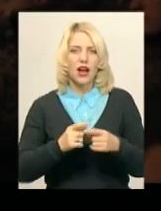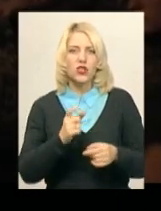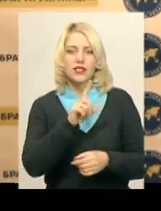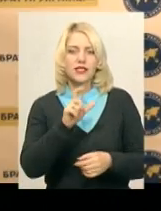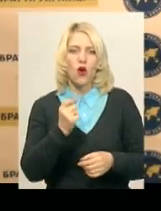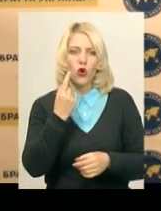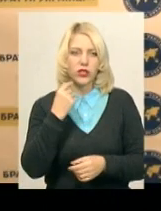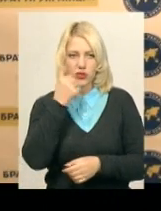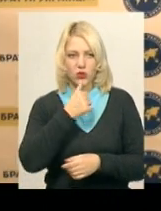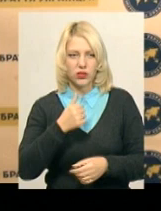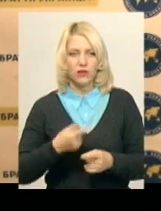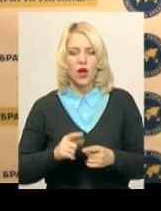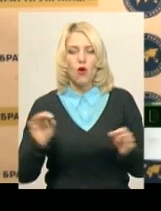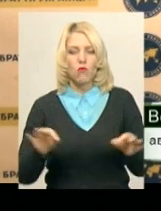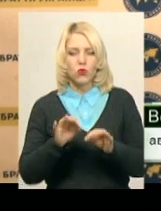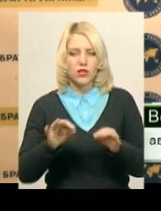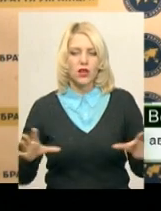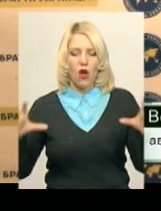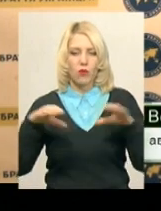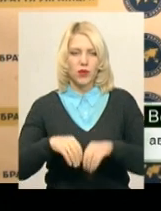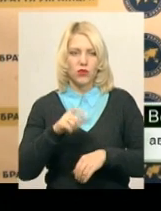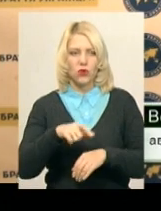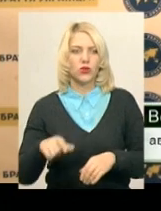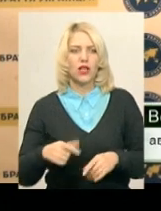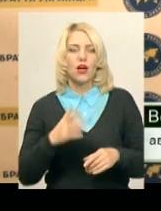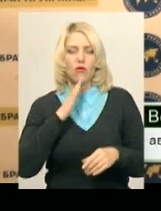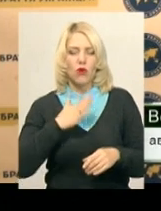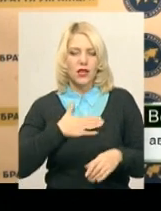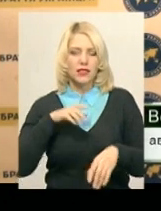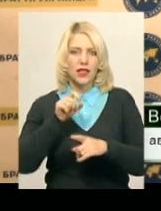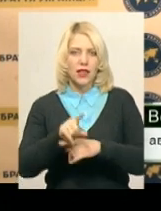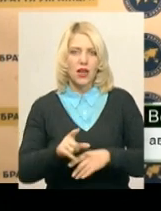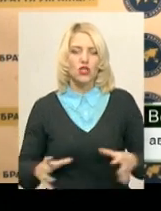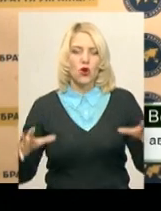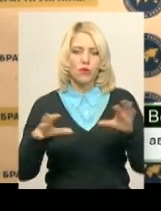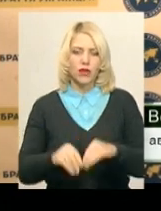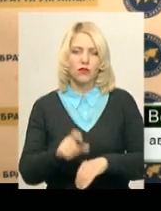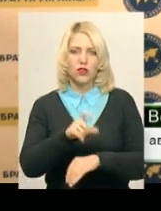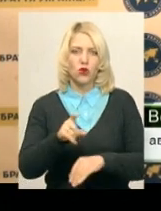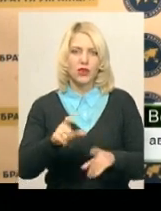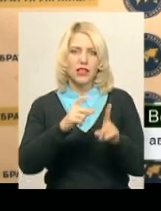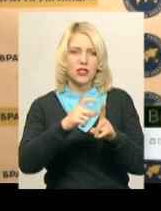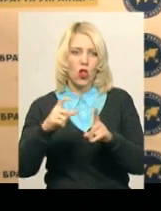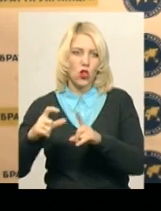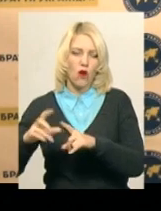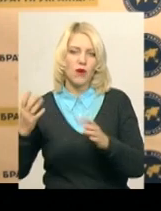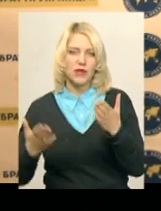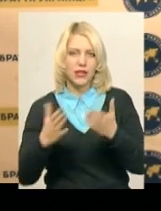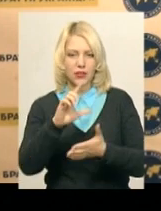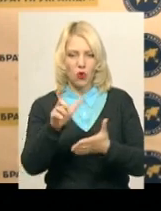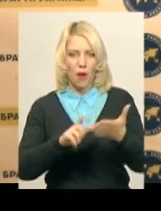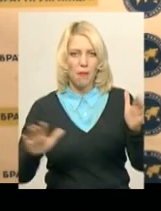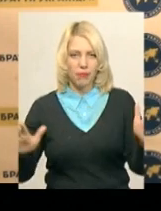об'єднує людей. Моя задача – об'єднувати людей піснею, словом. Якщо ця пісня заряджає